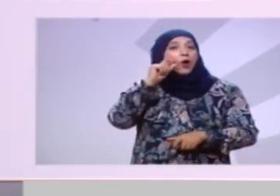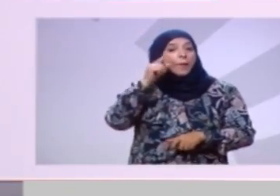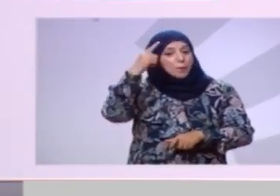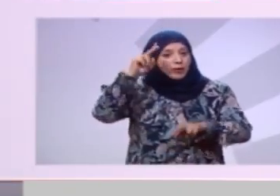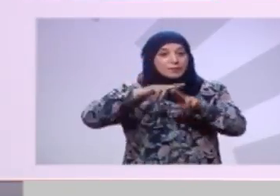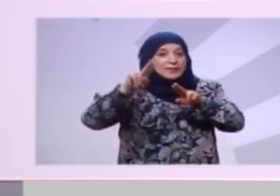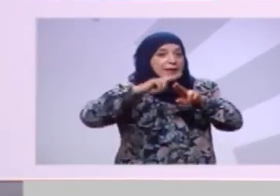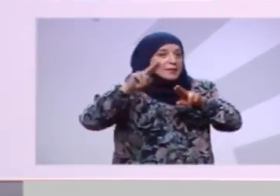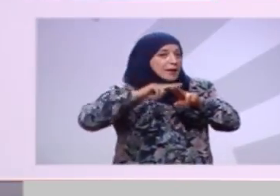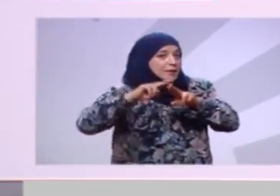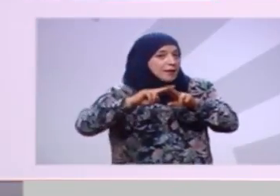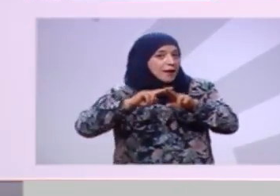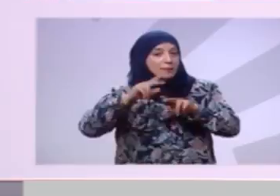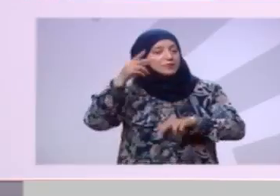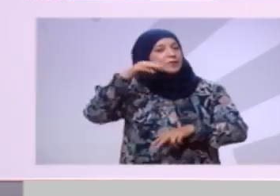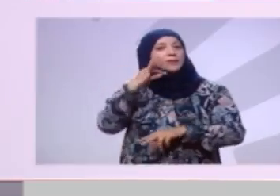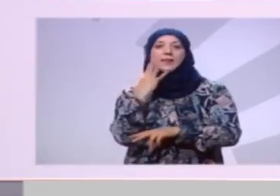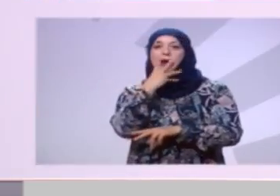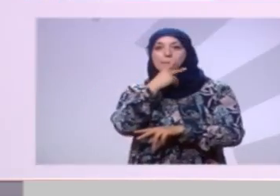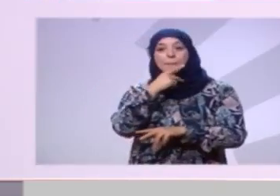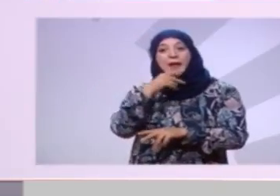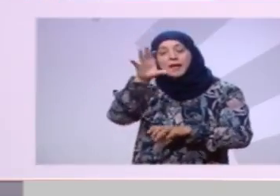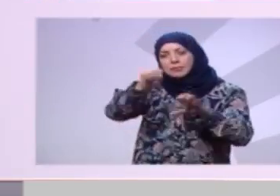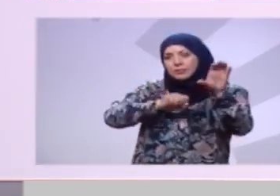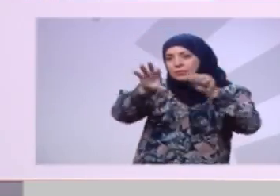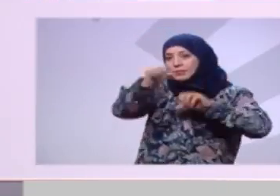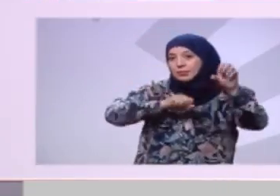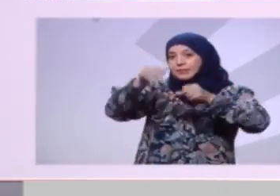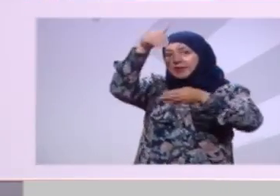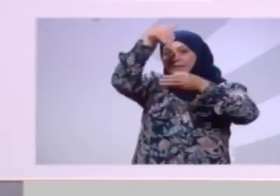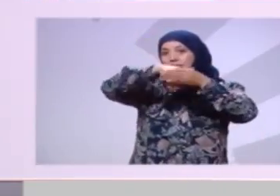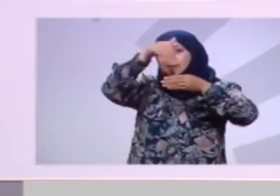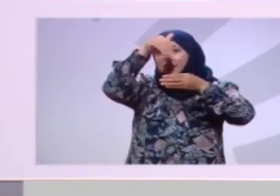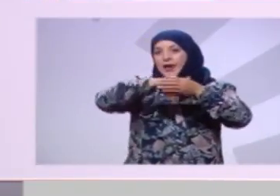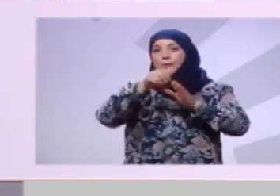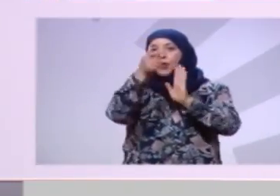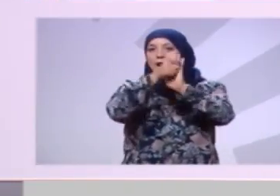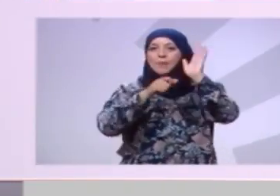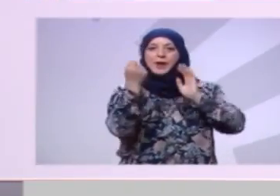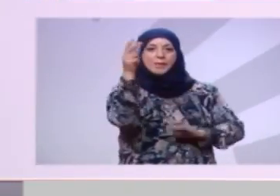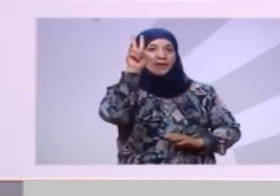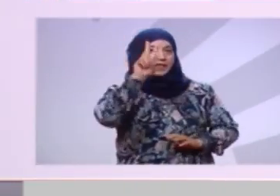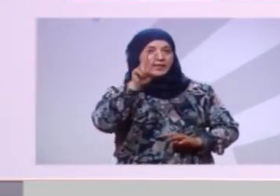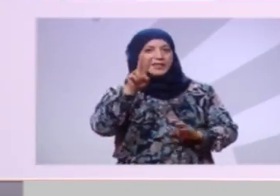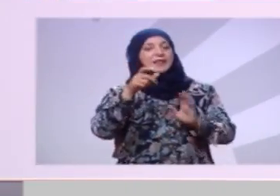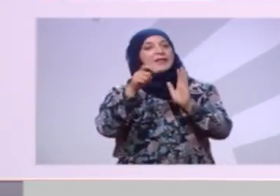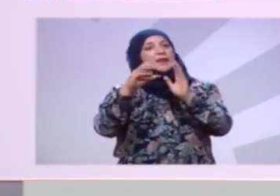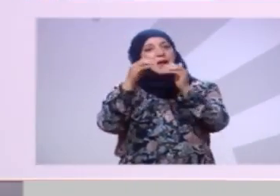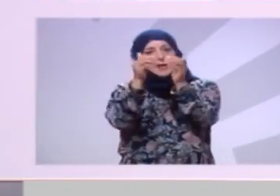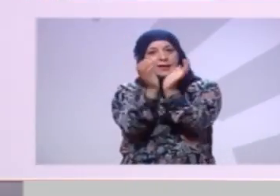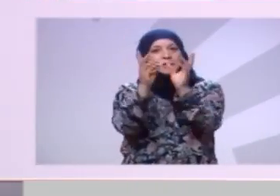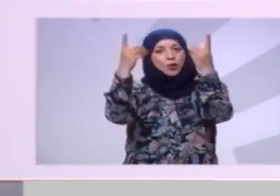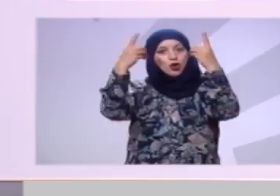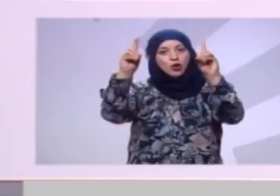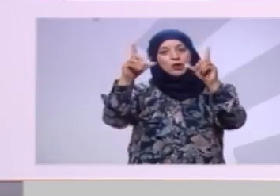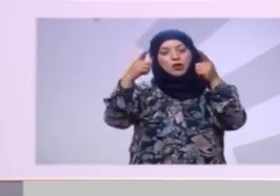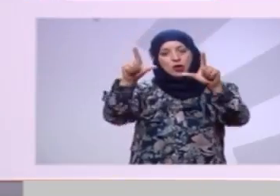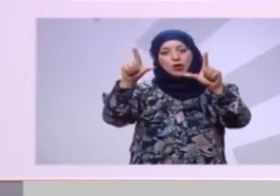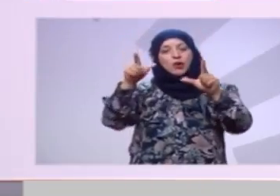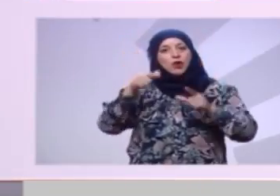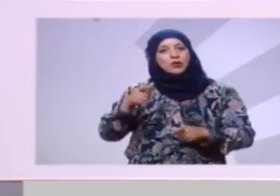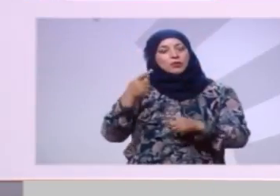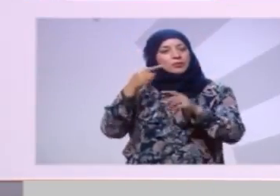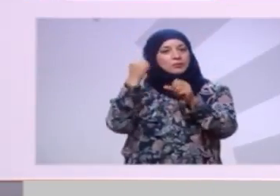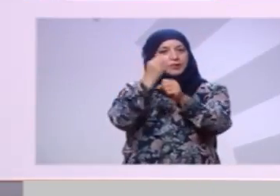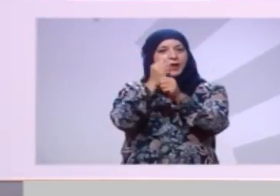هذه الأوضاع المتردية بجهتنا ندعوكم للتصويت القائمة رقم 2 قائمة حزب الدستور الحر ونعيدكم بالعمل على تحقيق أهدافنا